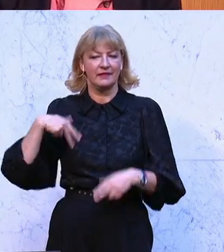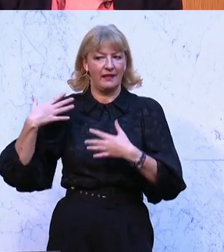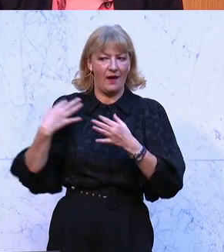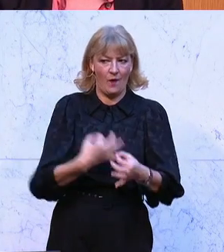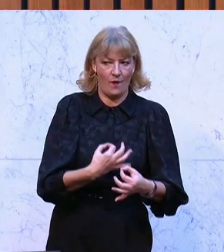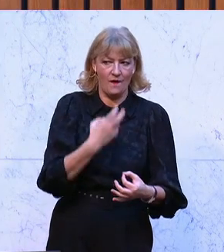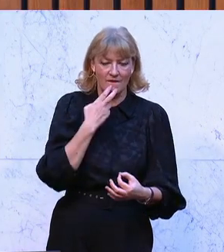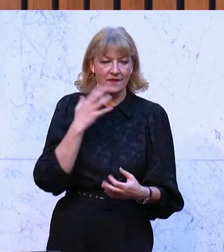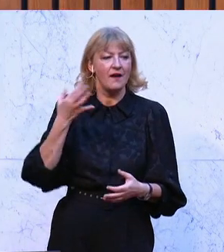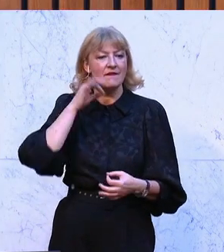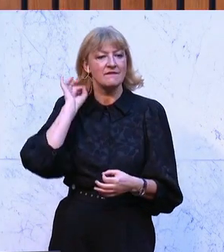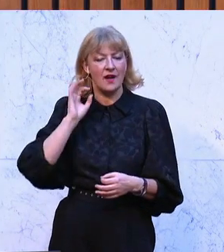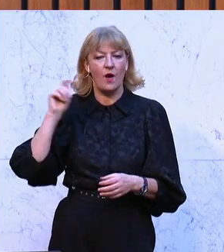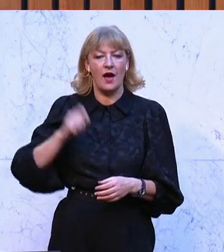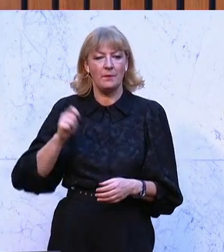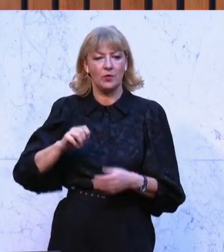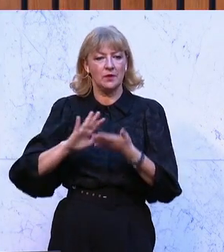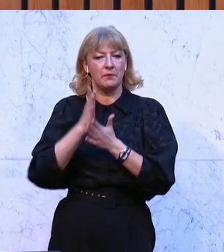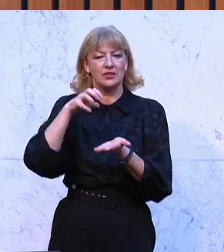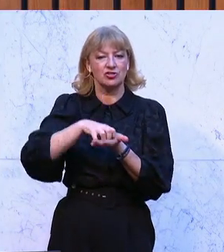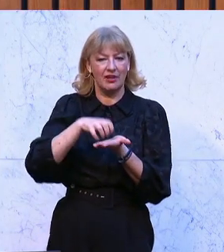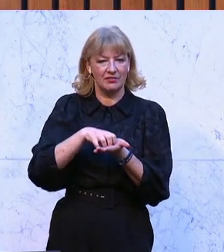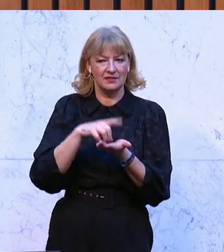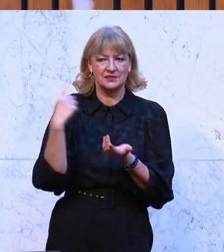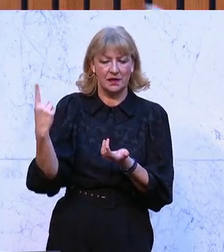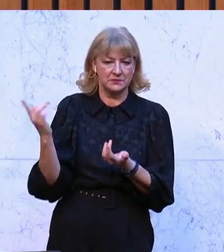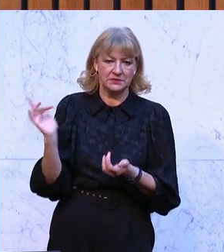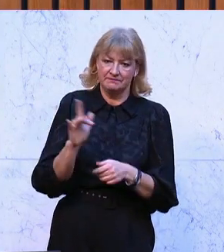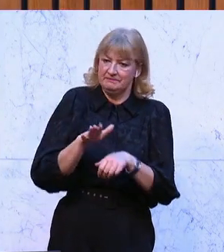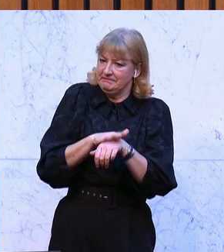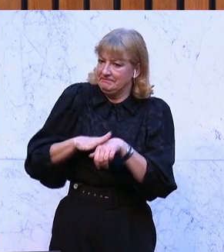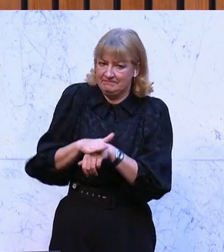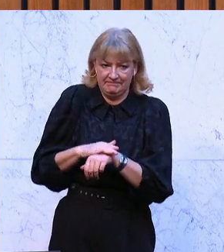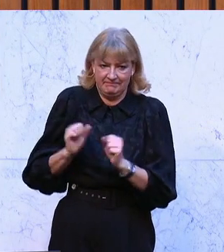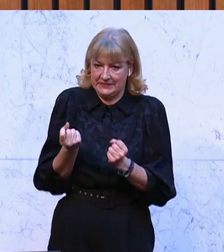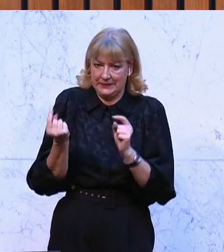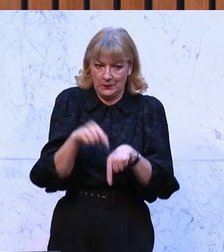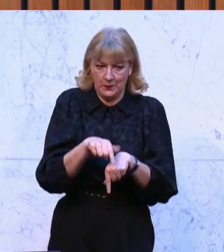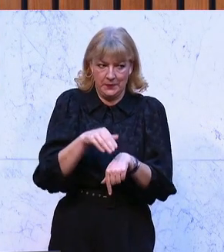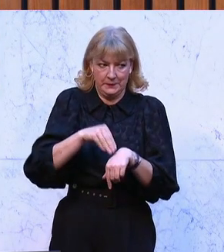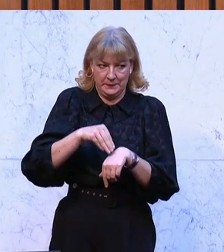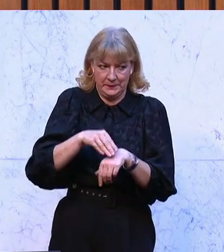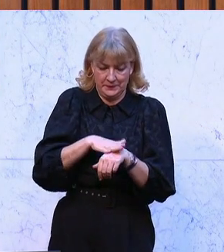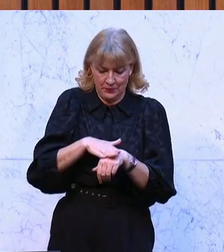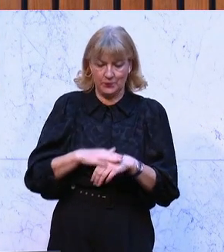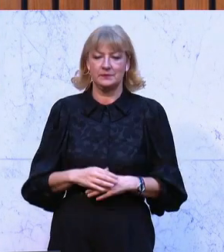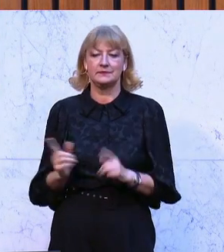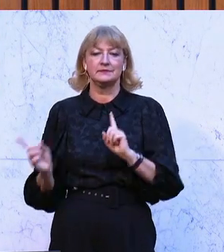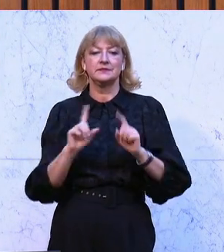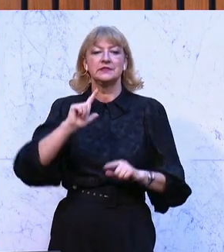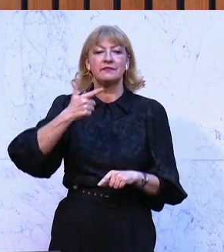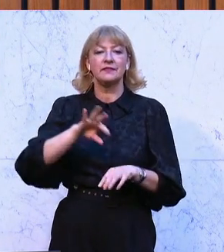Frau Abgeordnete Brandstetter ebenfalls als entschuldigt gemeldet wurde. Wir kommen nun zum zweiten